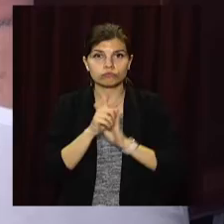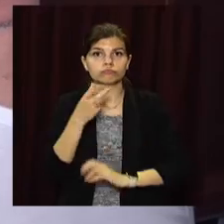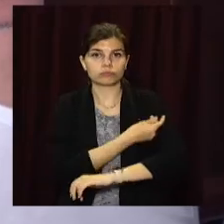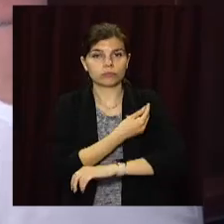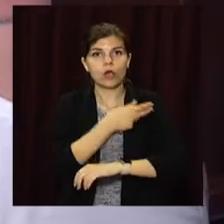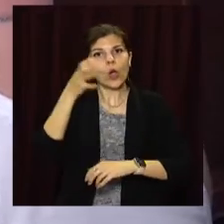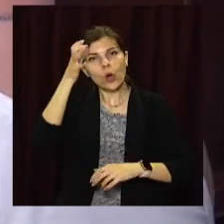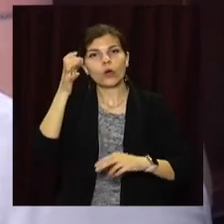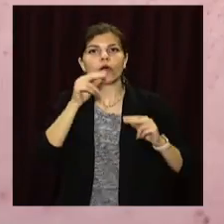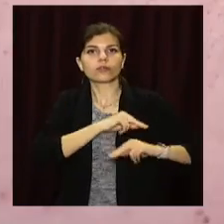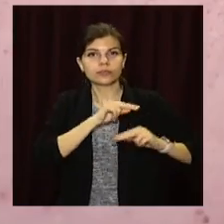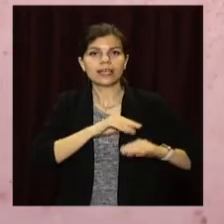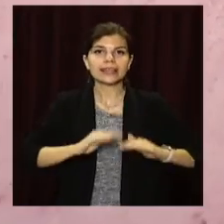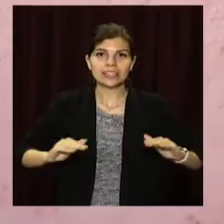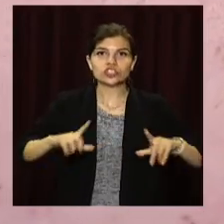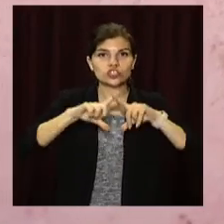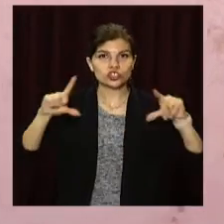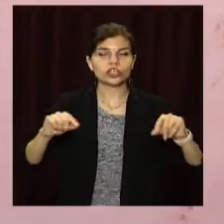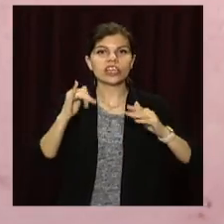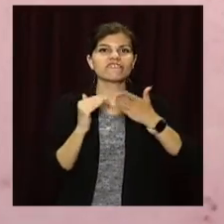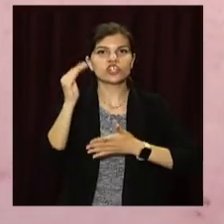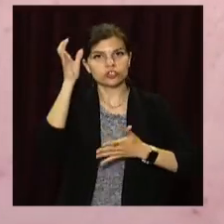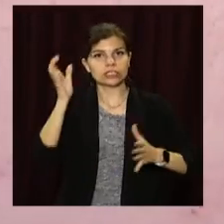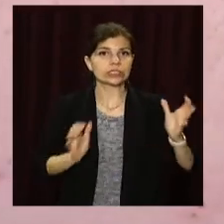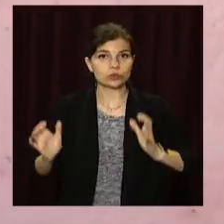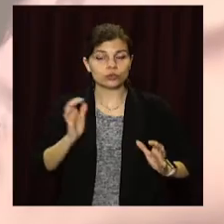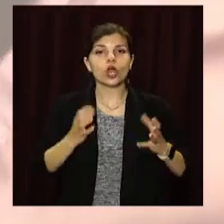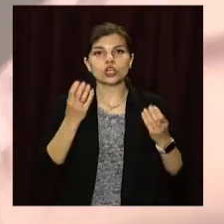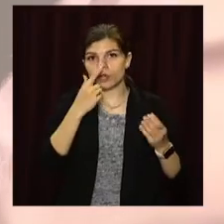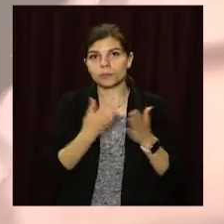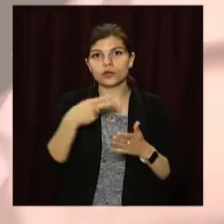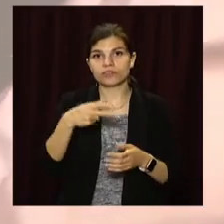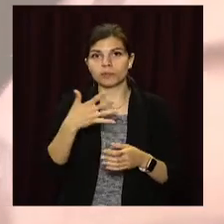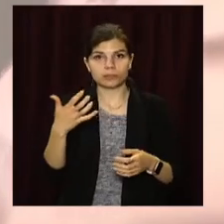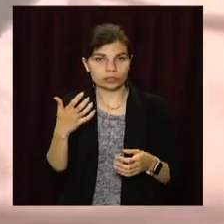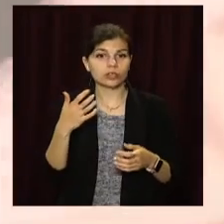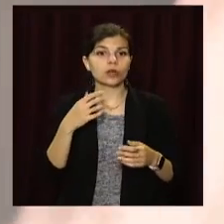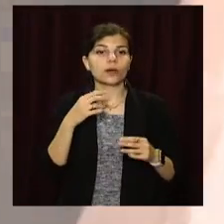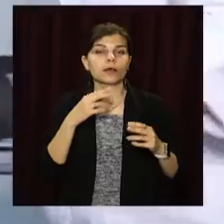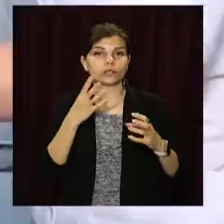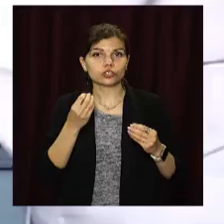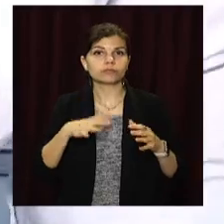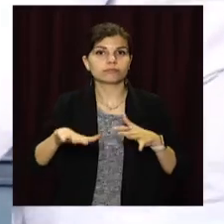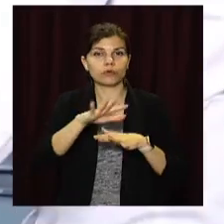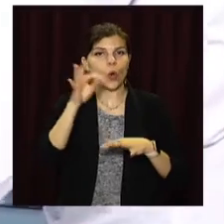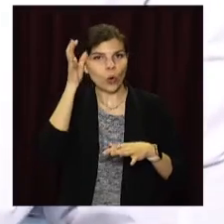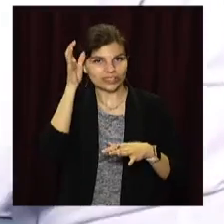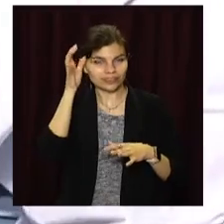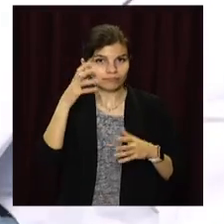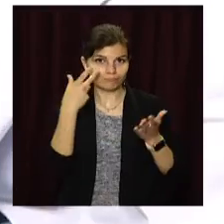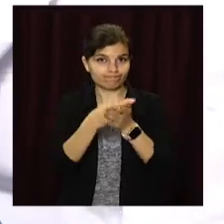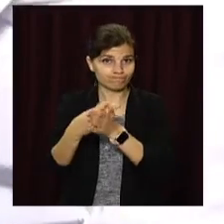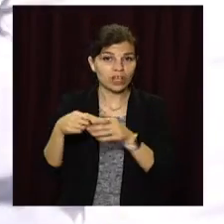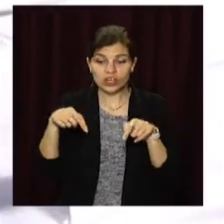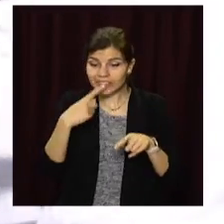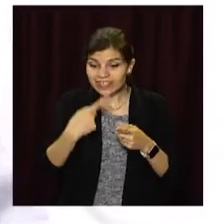освітян – працівників дитсадків, шкіл та вишів. Щепили понад 2,5 тисяч працівників галузі освіти. Цими